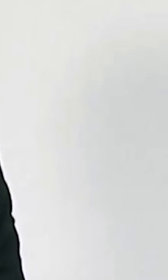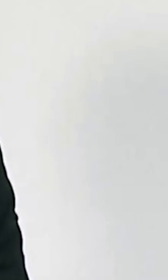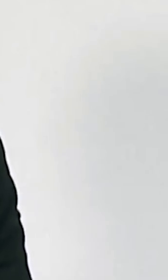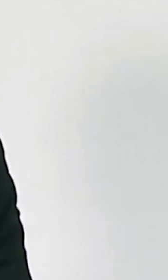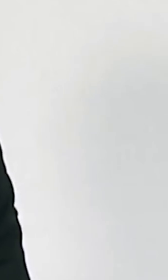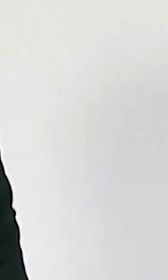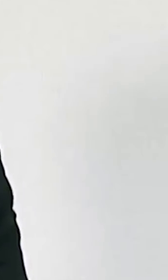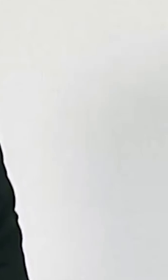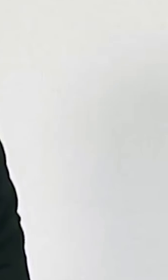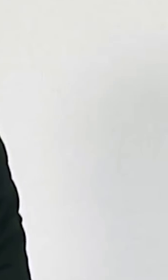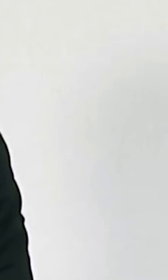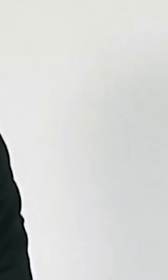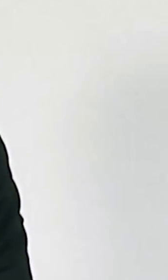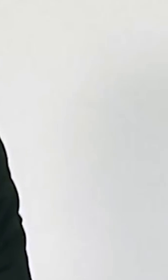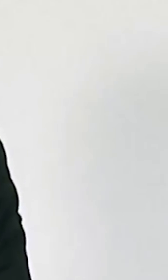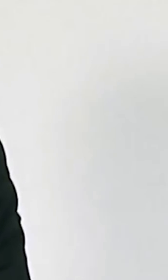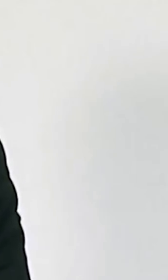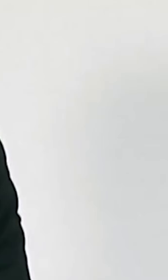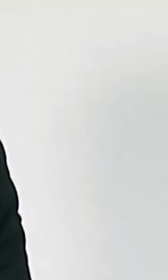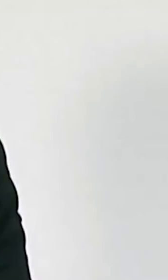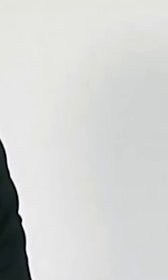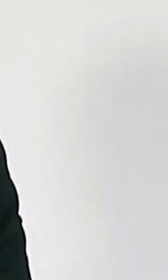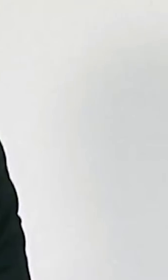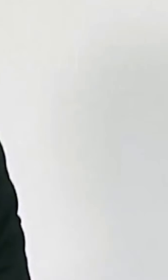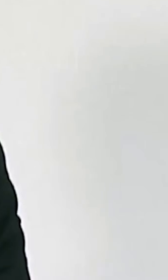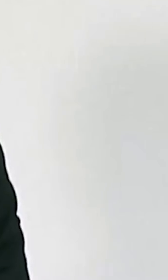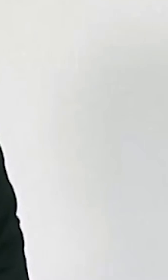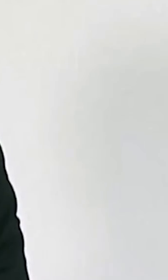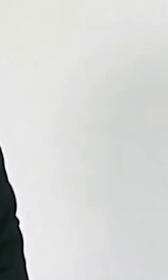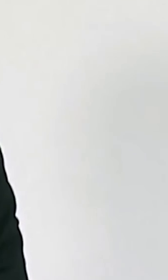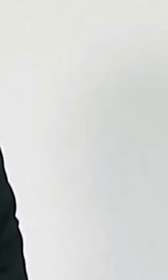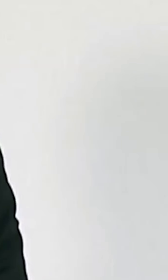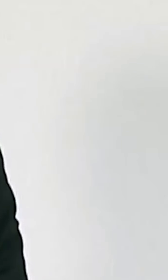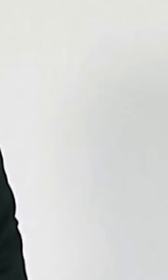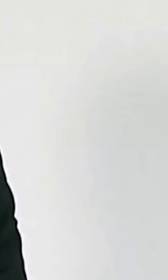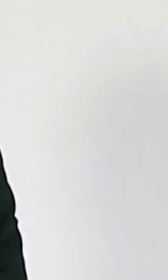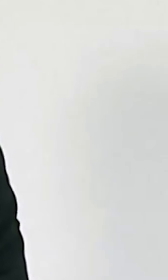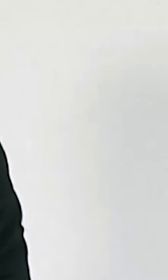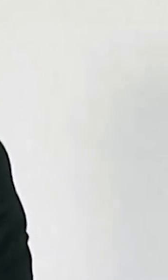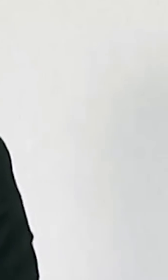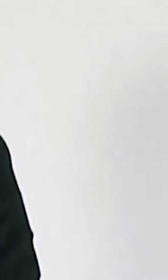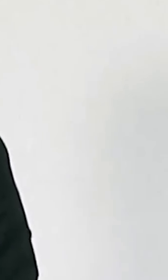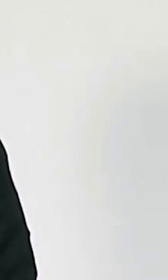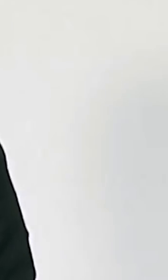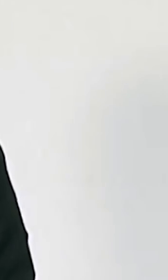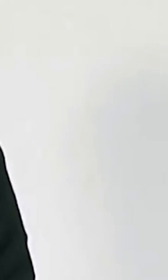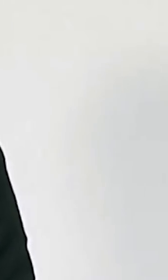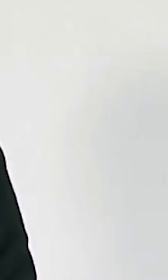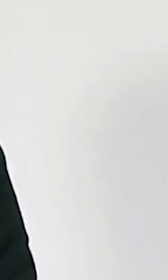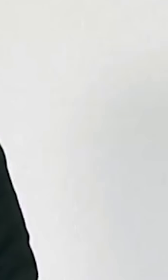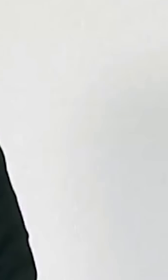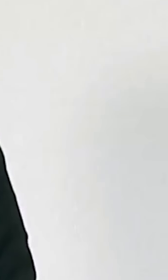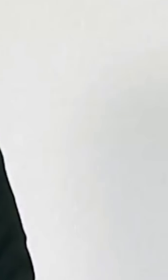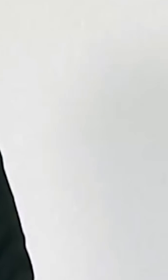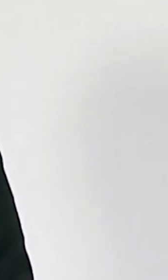aurons vacciné plus de 10 millions de personnes, soit une majorité des personnes les plus vulnérables face au virus. Les approvisionnements vont